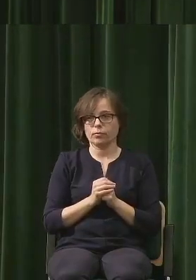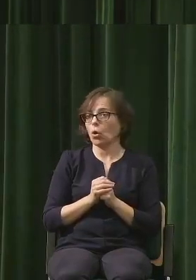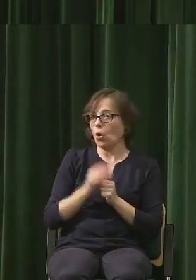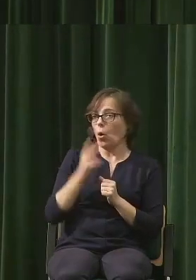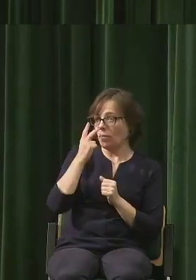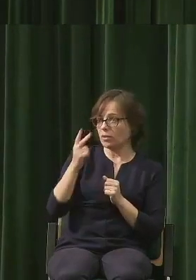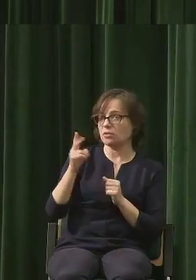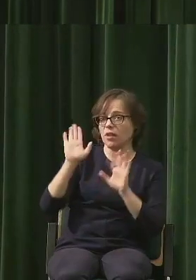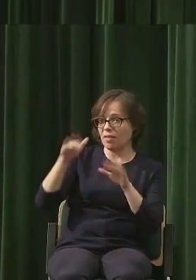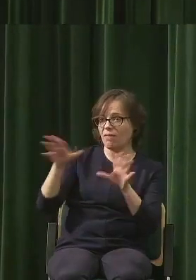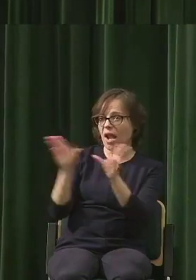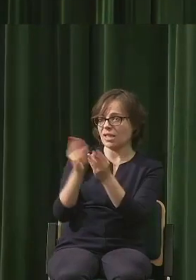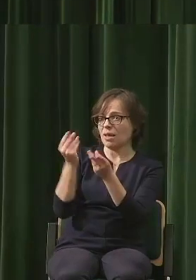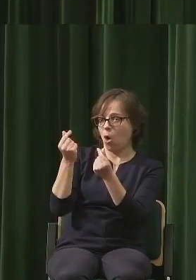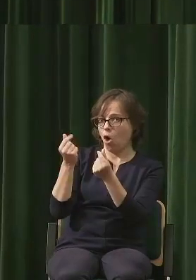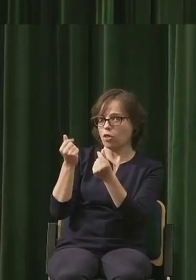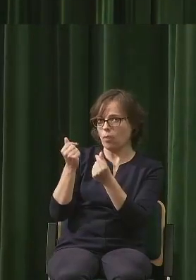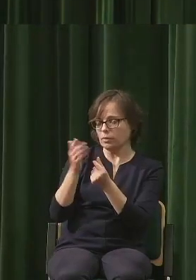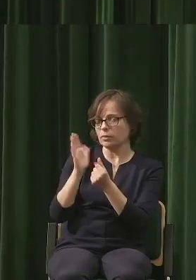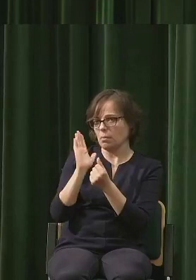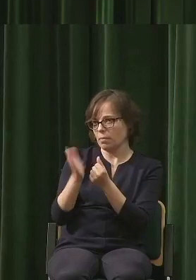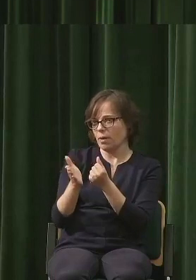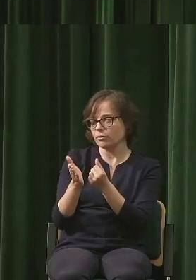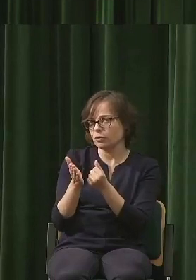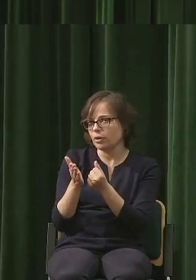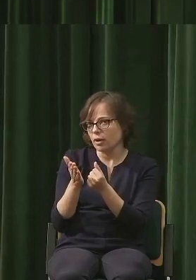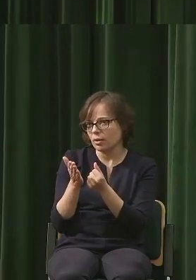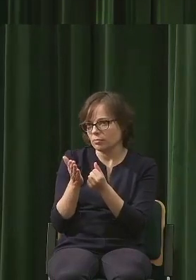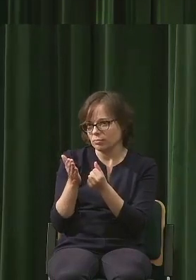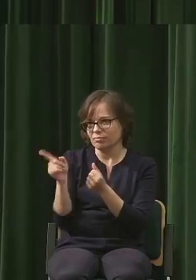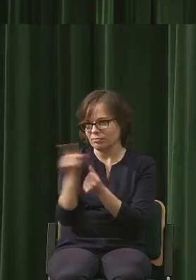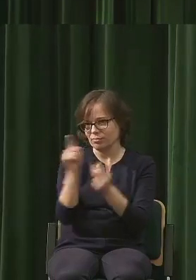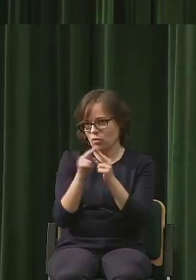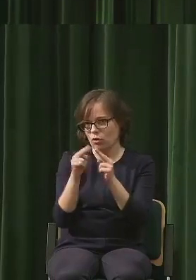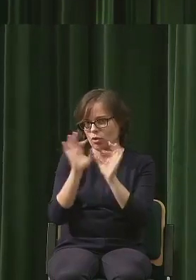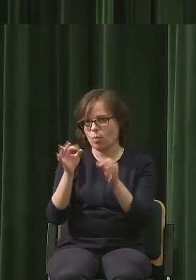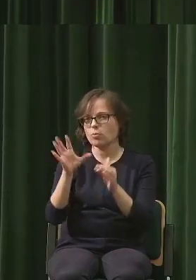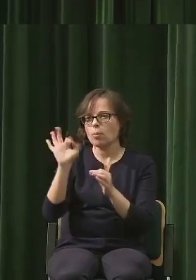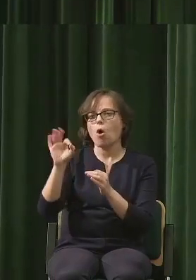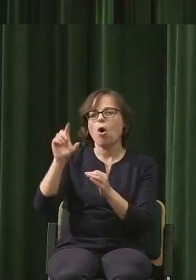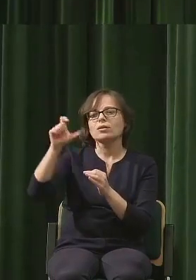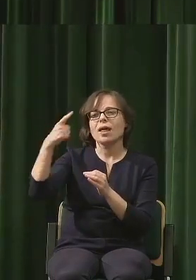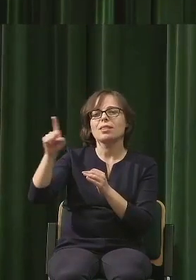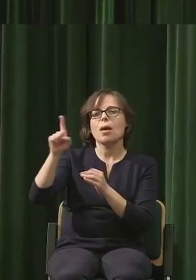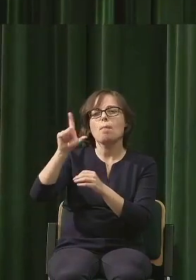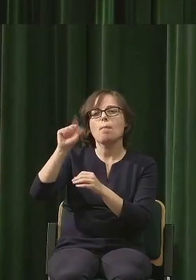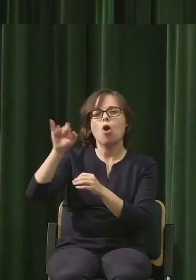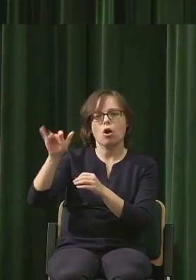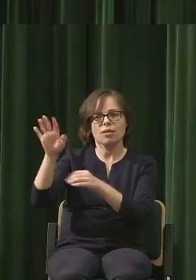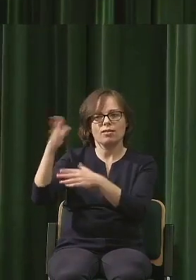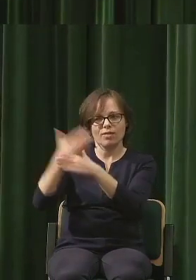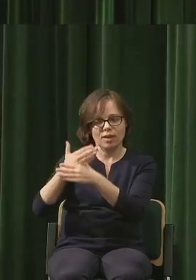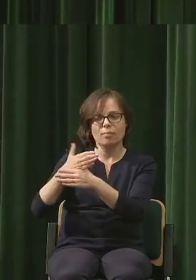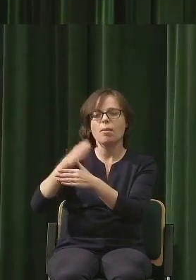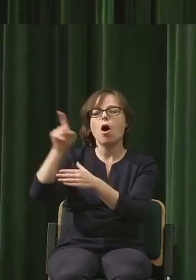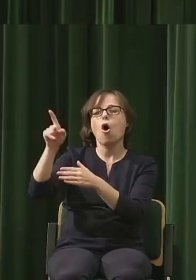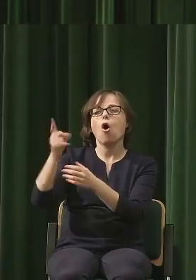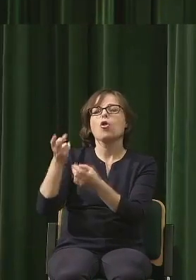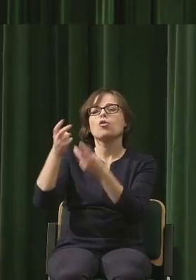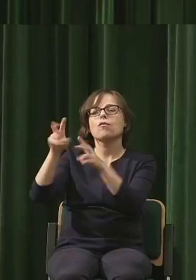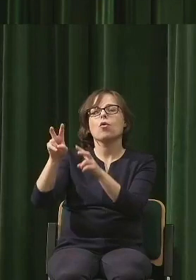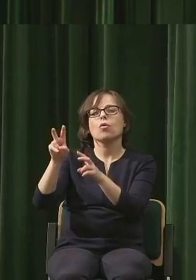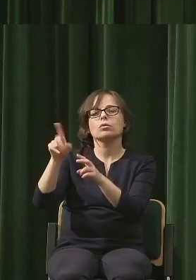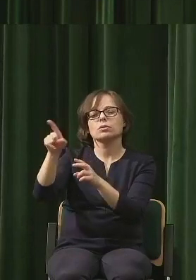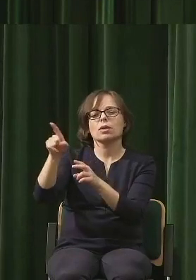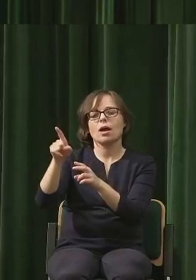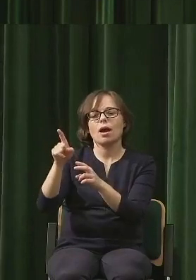wspólny język, bo jak pod notowania CD Projekt twórcy Wiedźmina, o które pamiętam, to był 28 miliardów złotych. Także